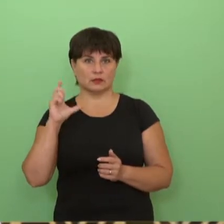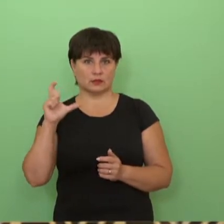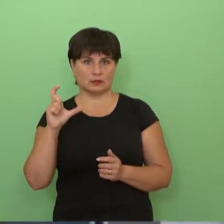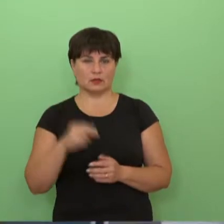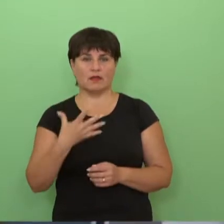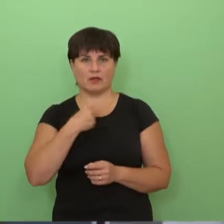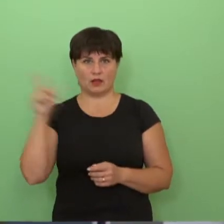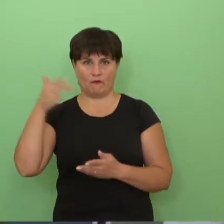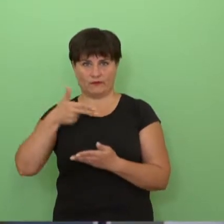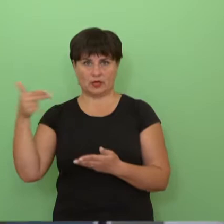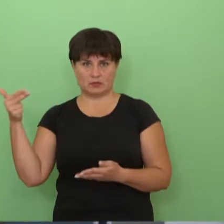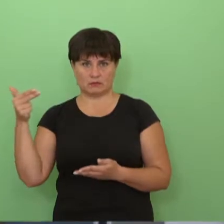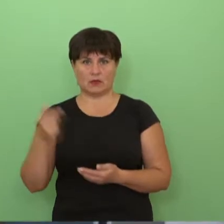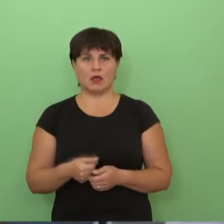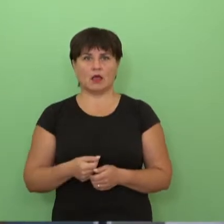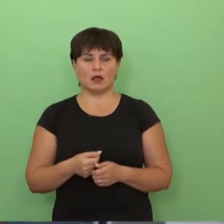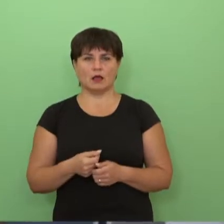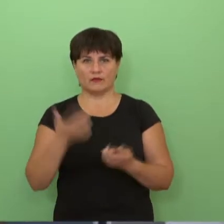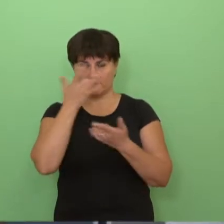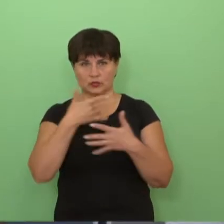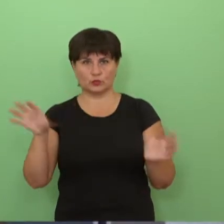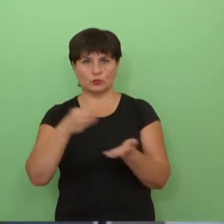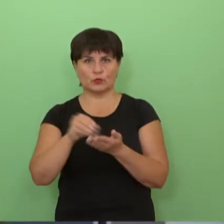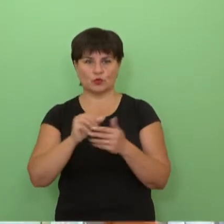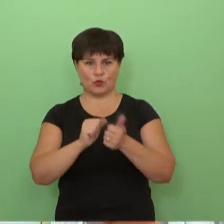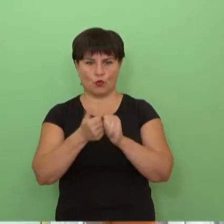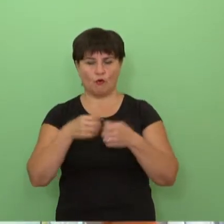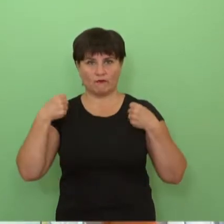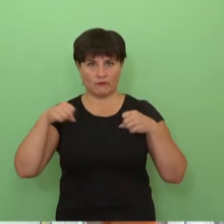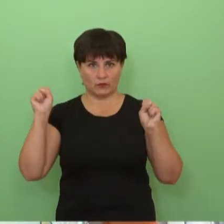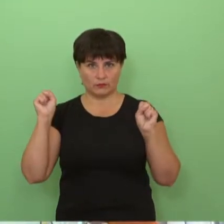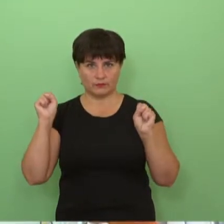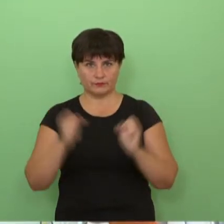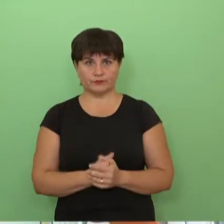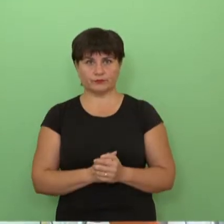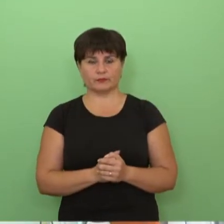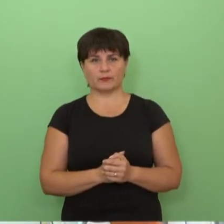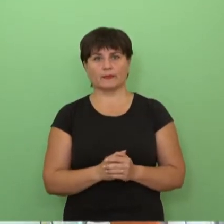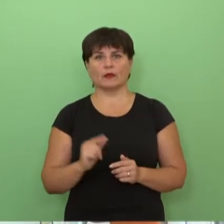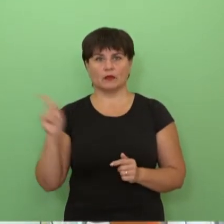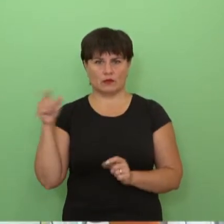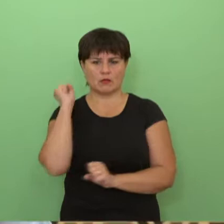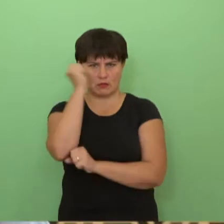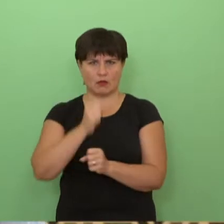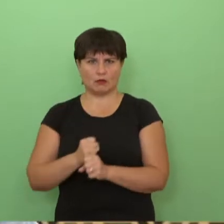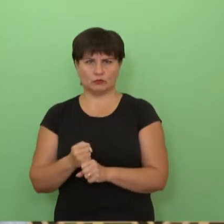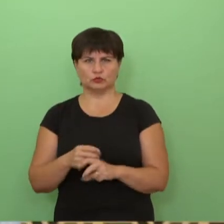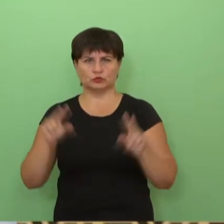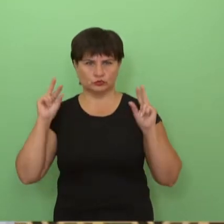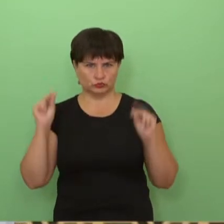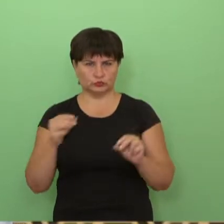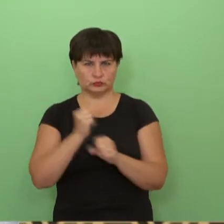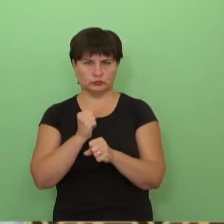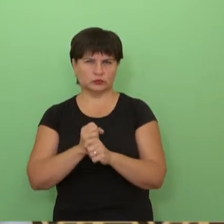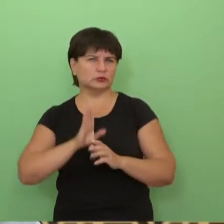vakarą. Remontų projektų tai tik patalpas atnaujinamas, bet mes planuojame, kad